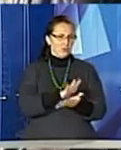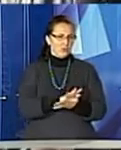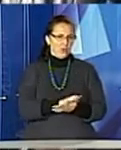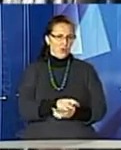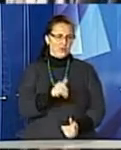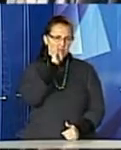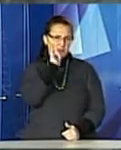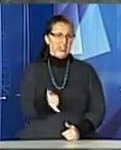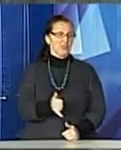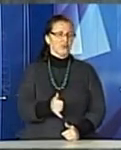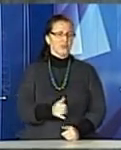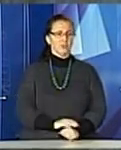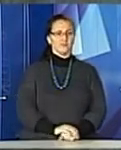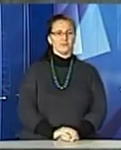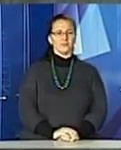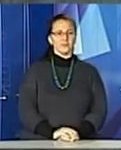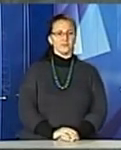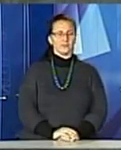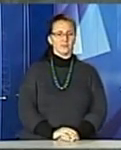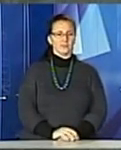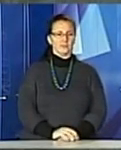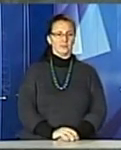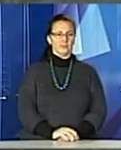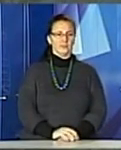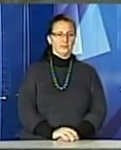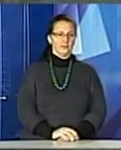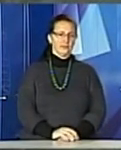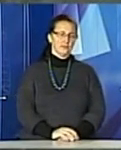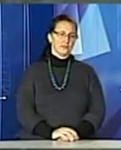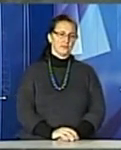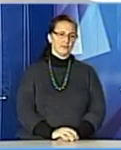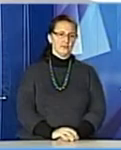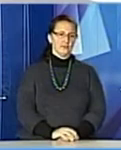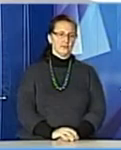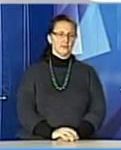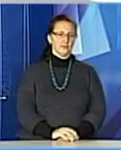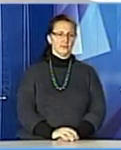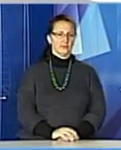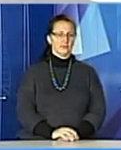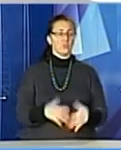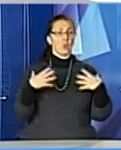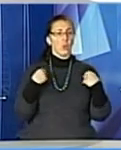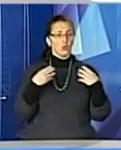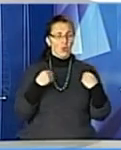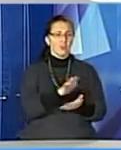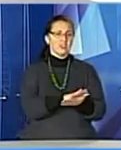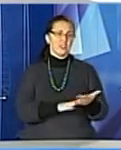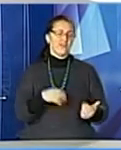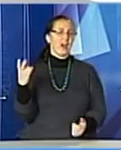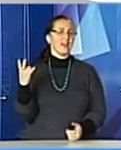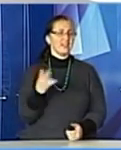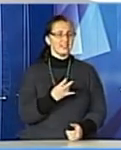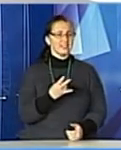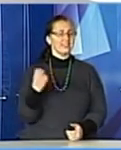радикальних дій. Ольга Тимуляк, Володимир Статник та Роман Бучко. Новини. У Львові триває тиждень